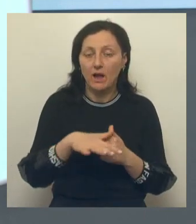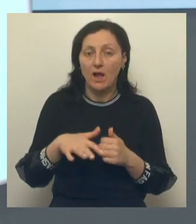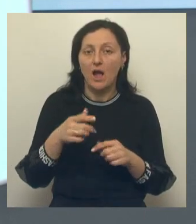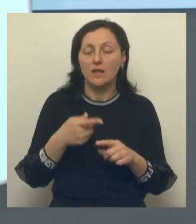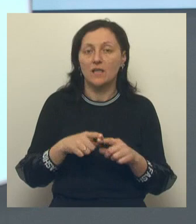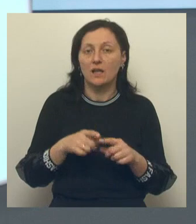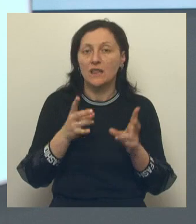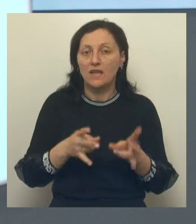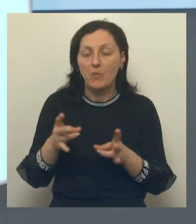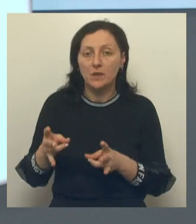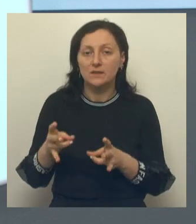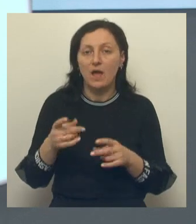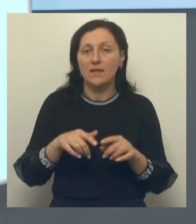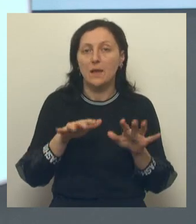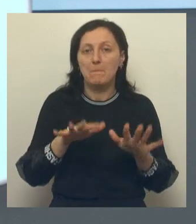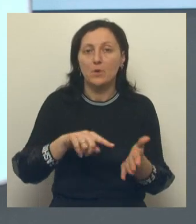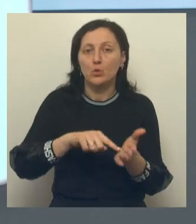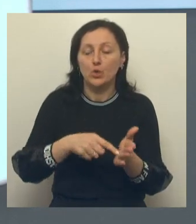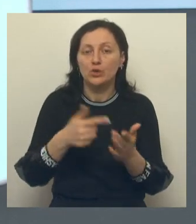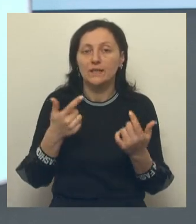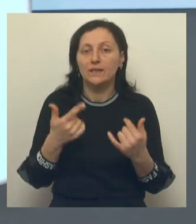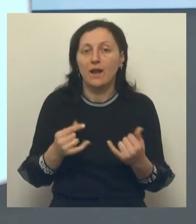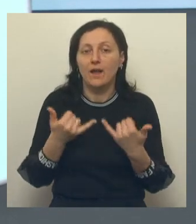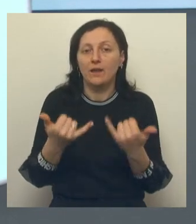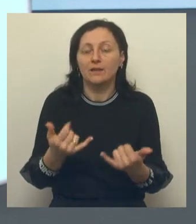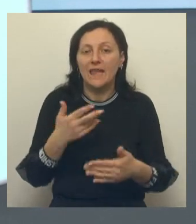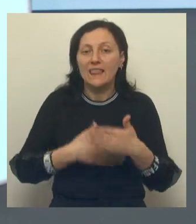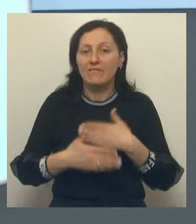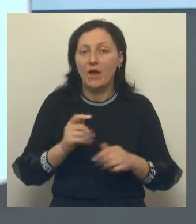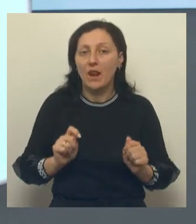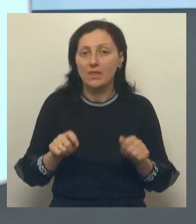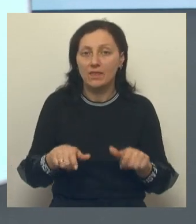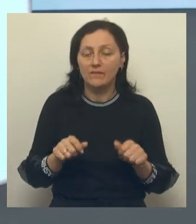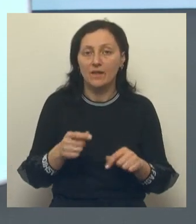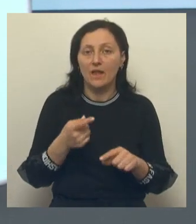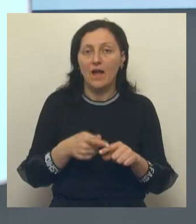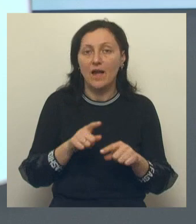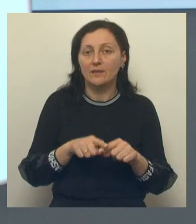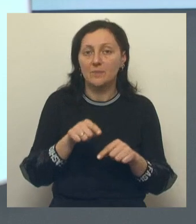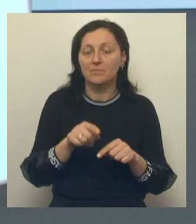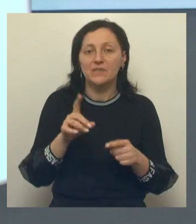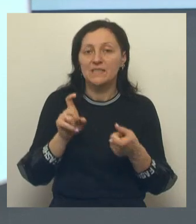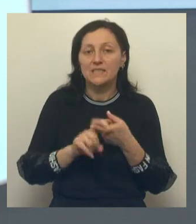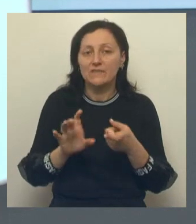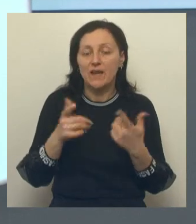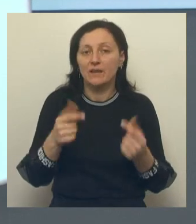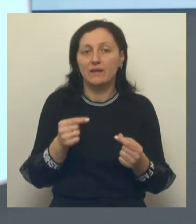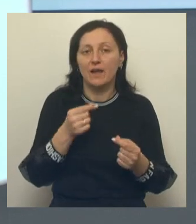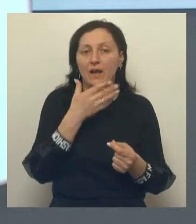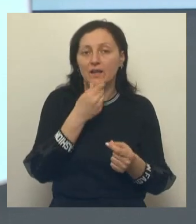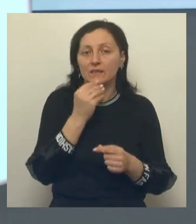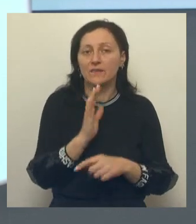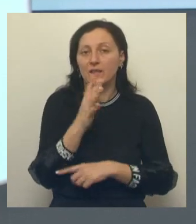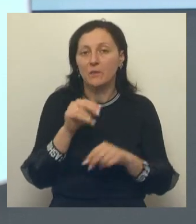это и точки доступа для инвалидов. То есть это вот очень такие индикаторы, не касаемые именно где-то озеленение или сколько